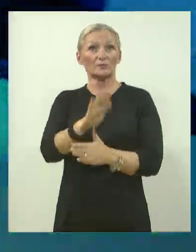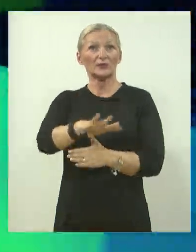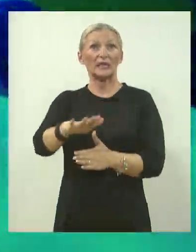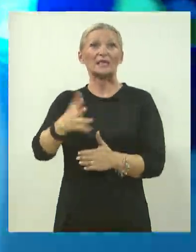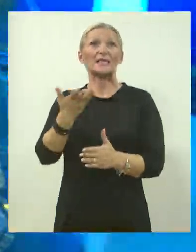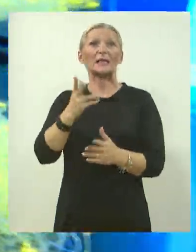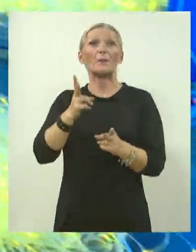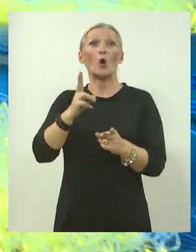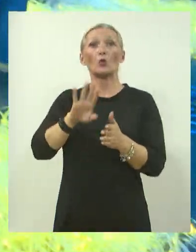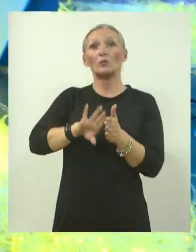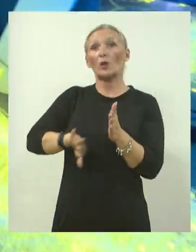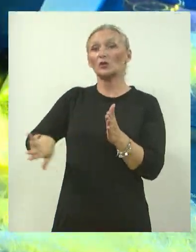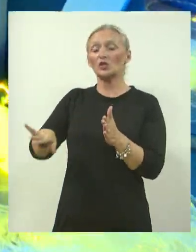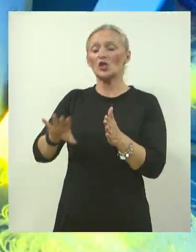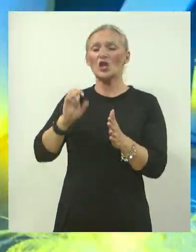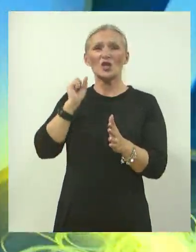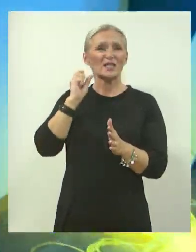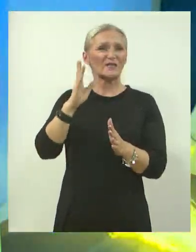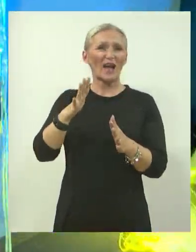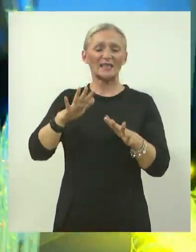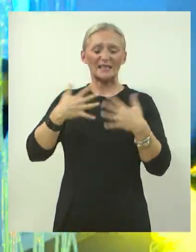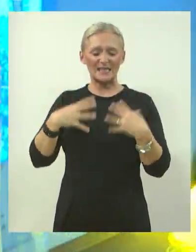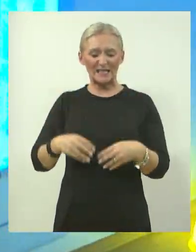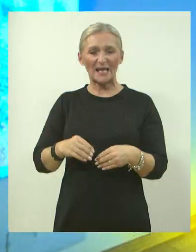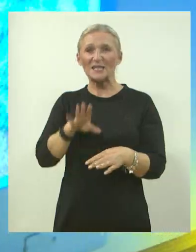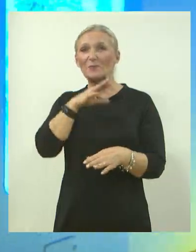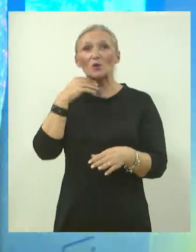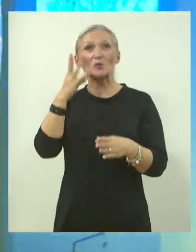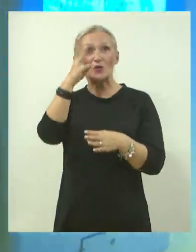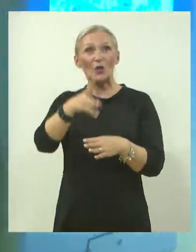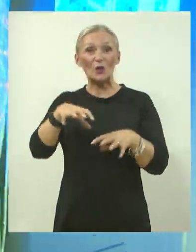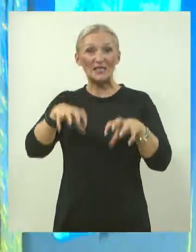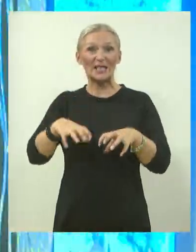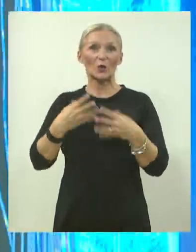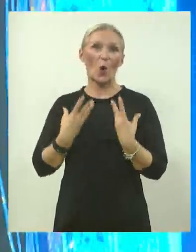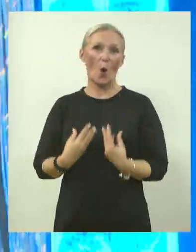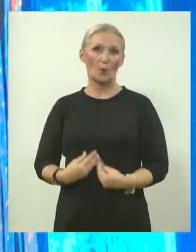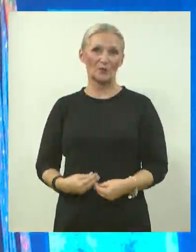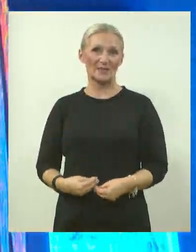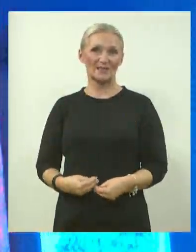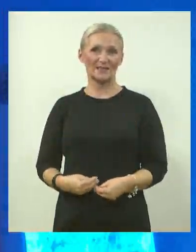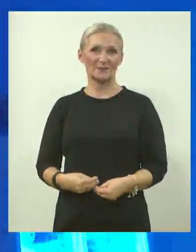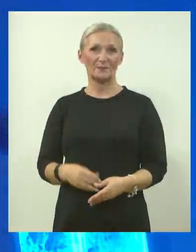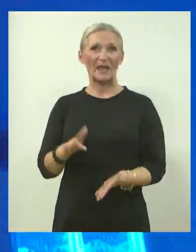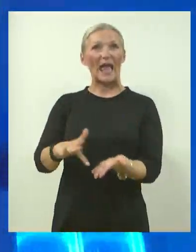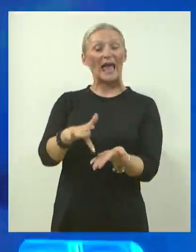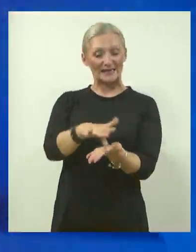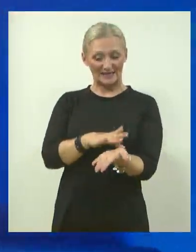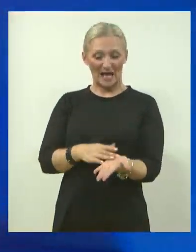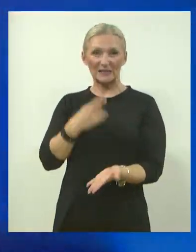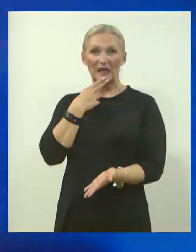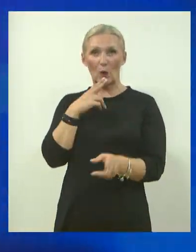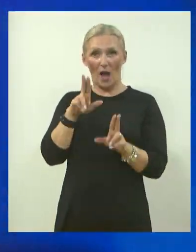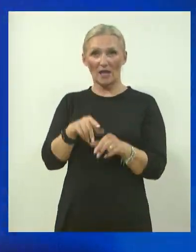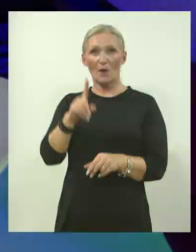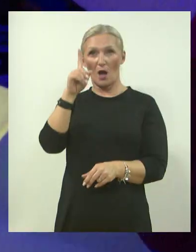mogu odmaknuti od svakodnevnih stresora i u potpunosti se, kroz igru, opustiti. Didaktika koja se nalazi gore u